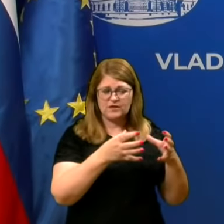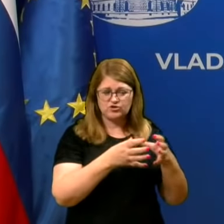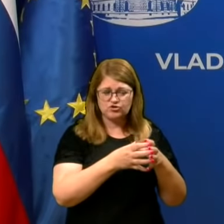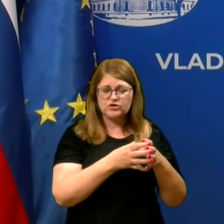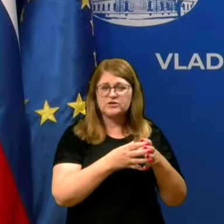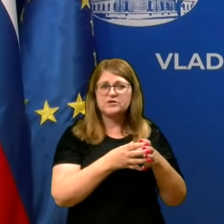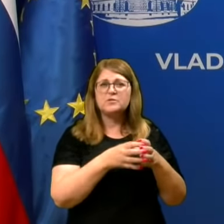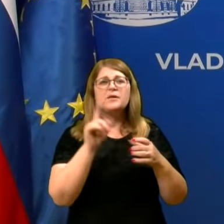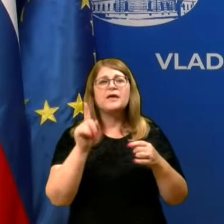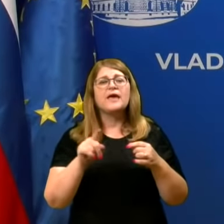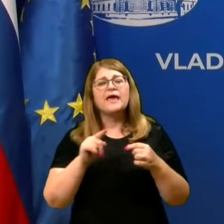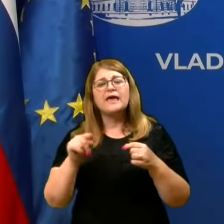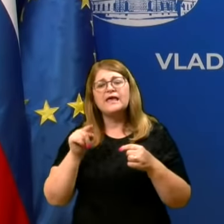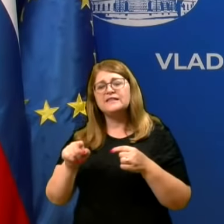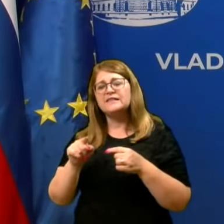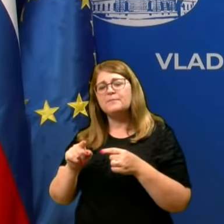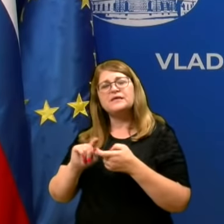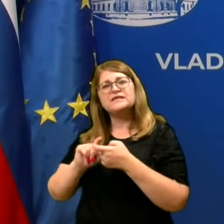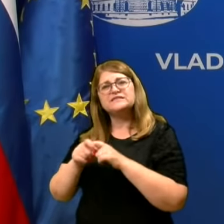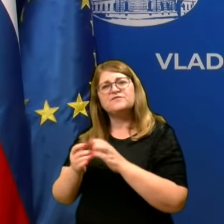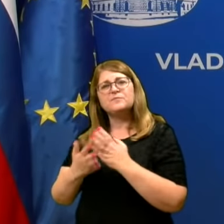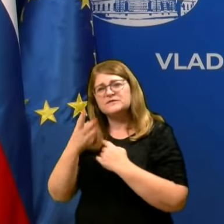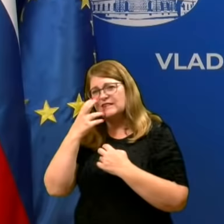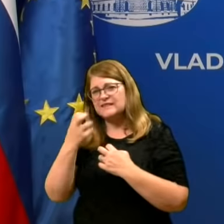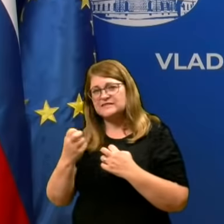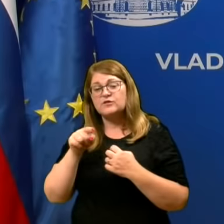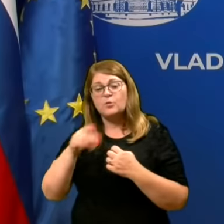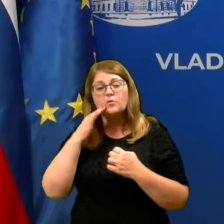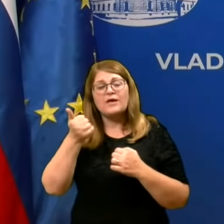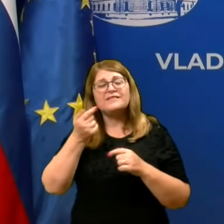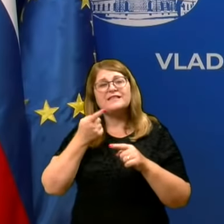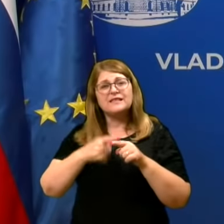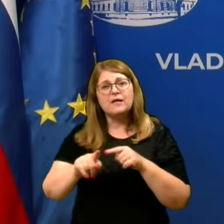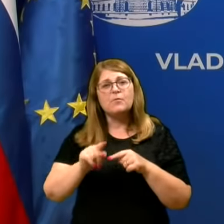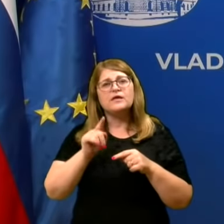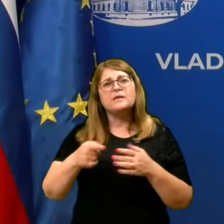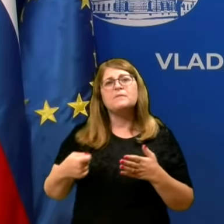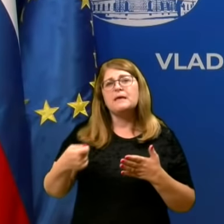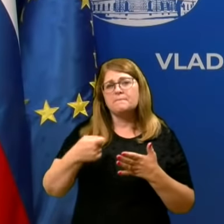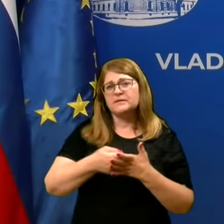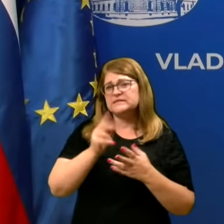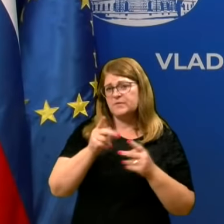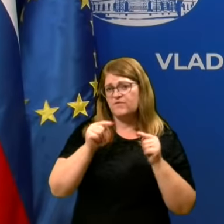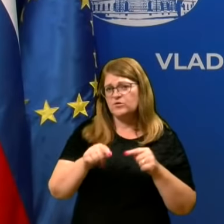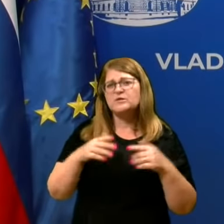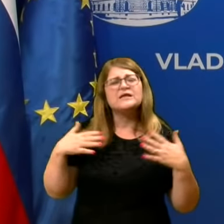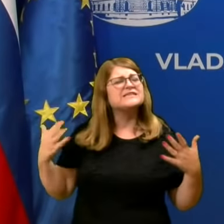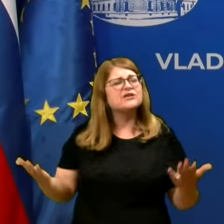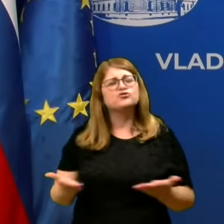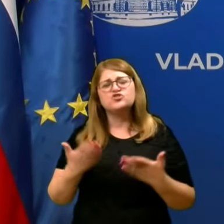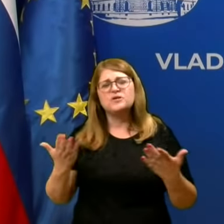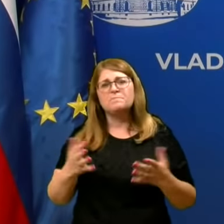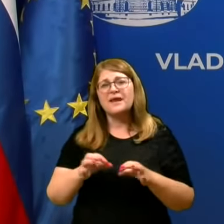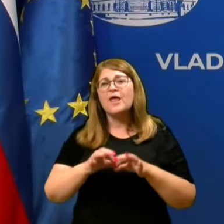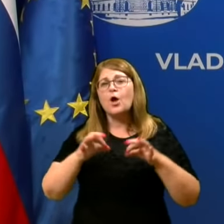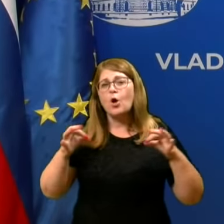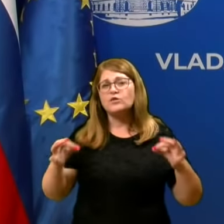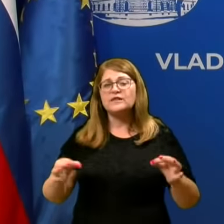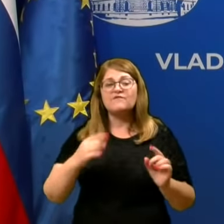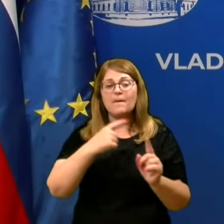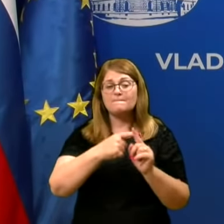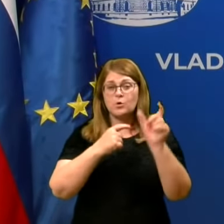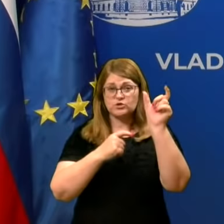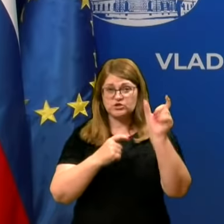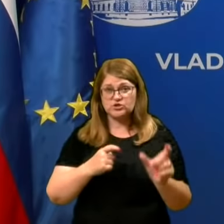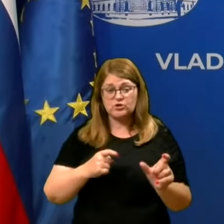da bi to bil en od elementov, ki bi prispeval k tegmu, da se čim prej odkrije pozitivnega,